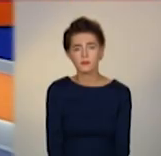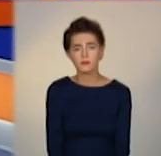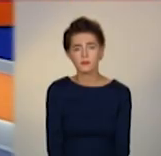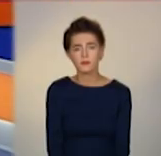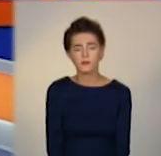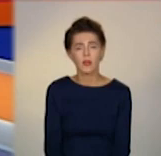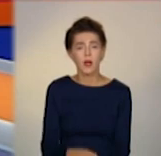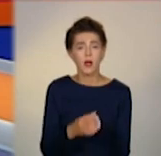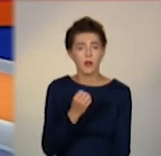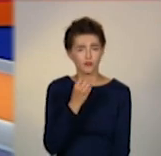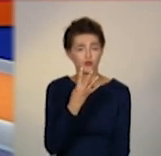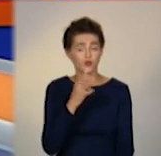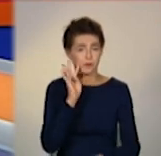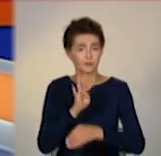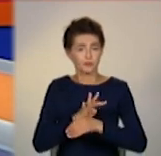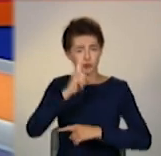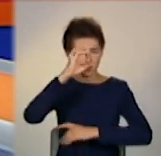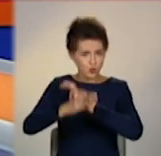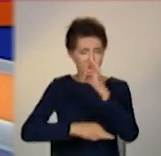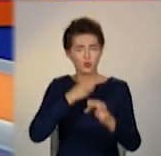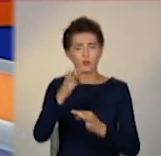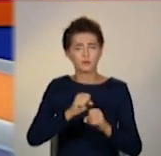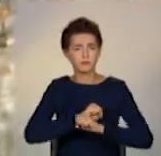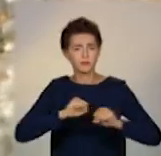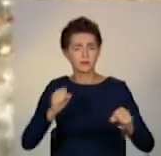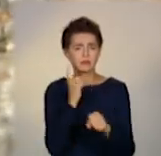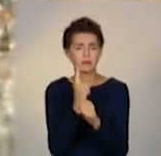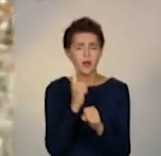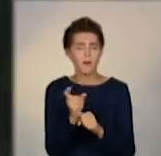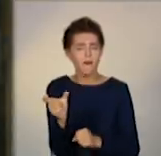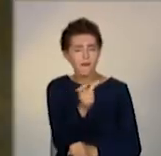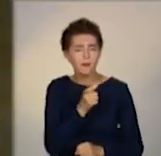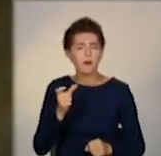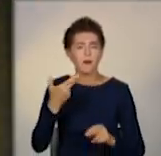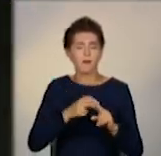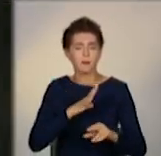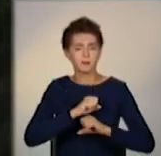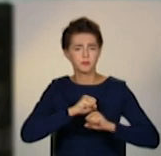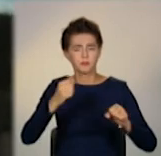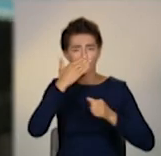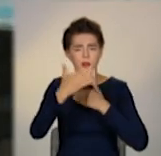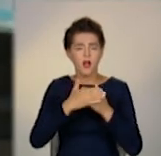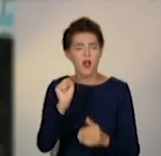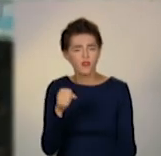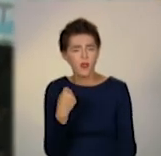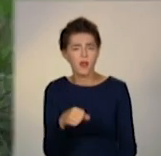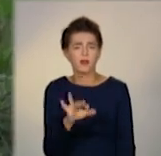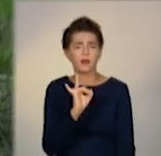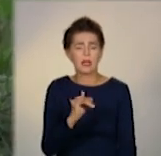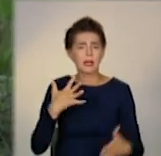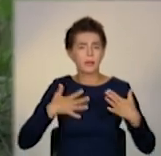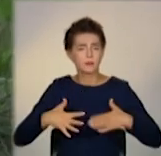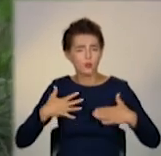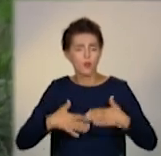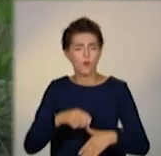14 обстрілів за добу міни забороненого калібру розривалися поблизу Авдіївки та Кримського.